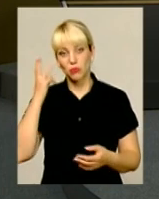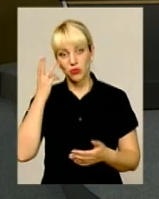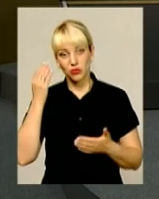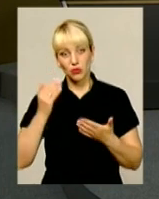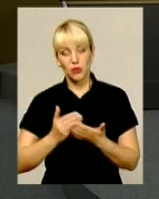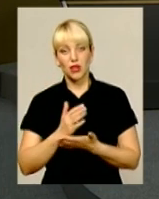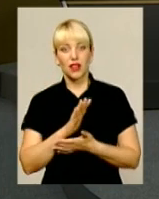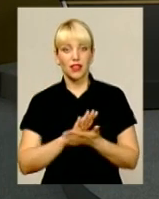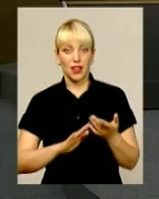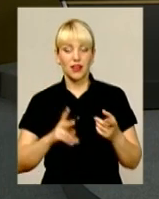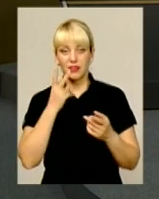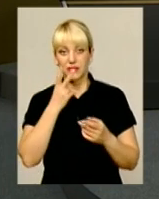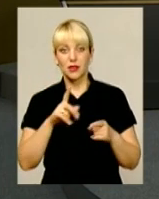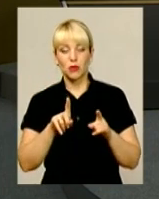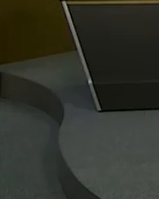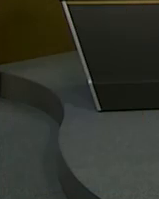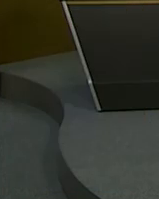панораму, далі дивіться про таке.